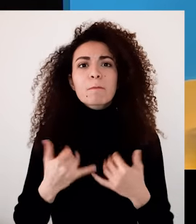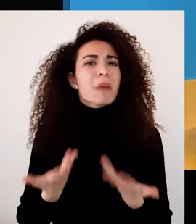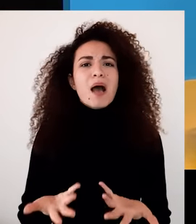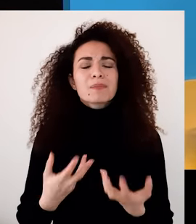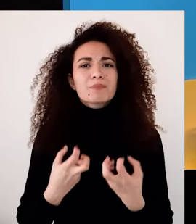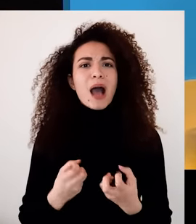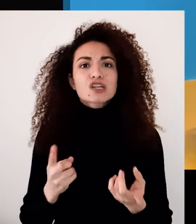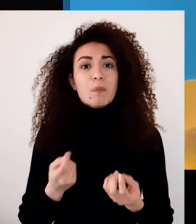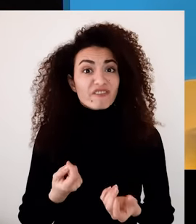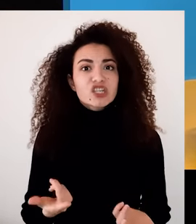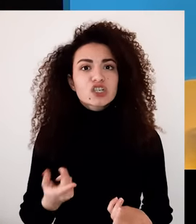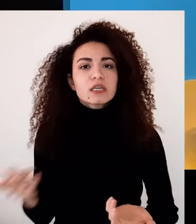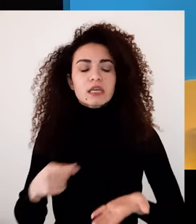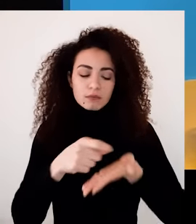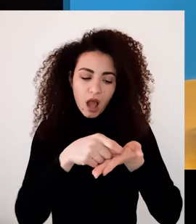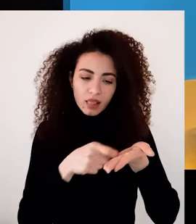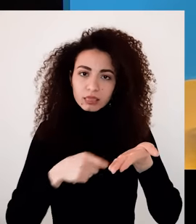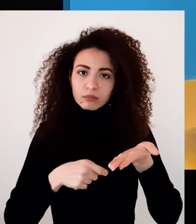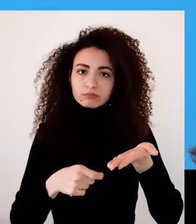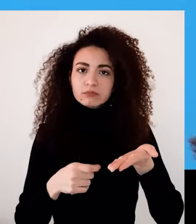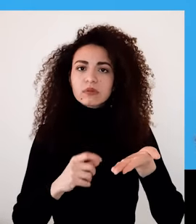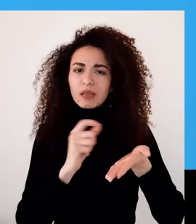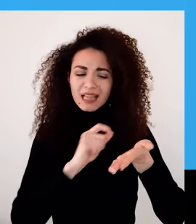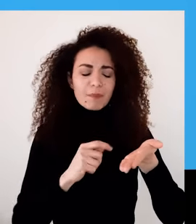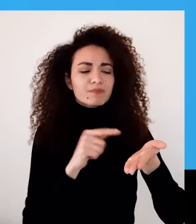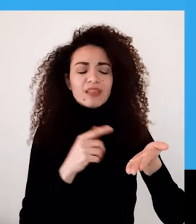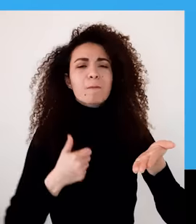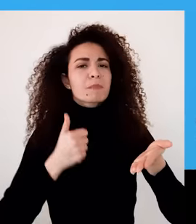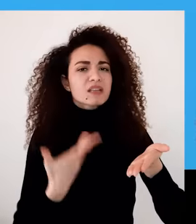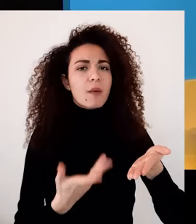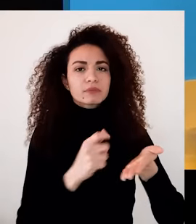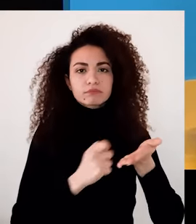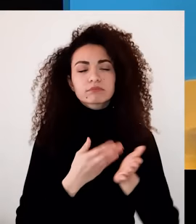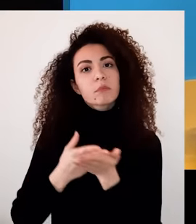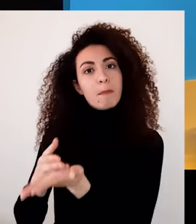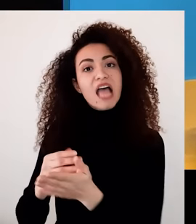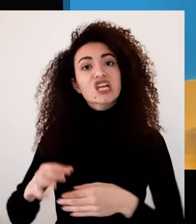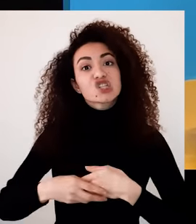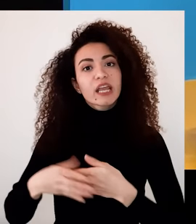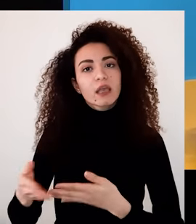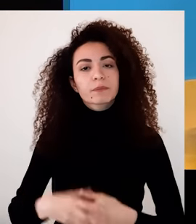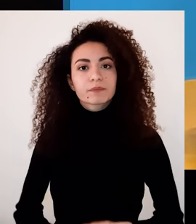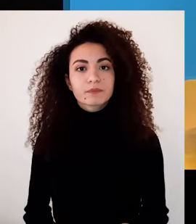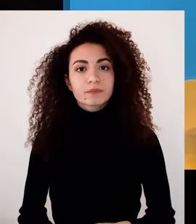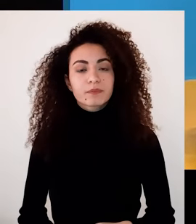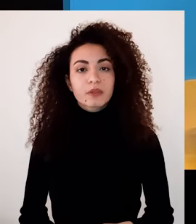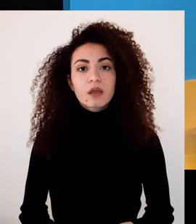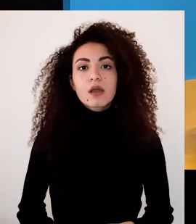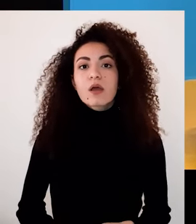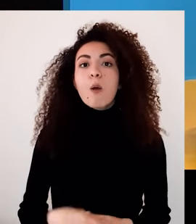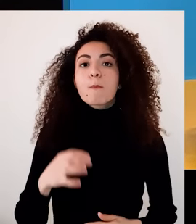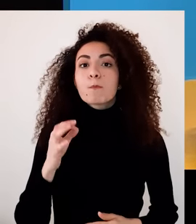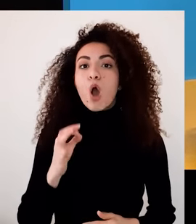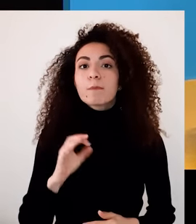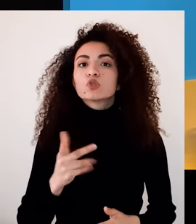فأغلبية المؤسسات بتقدم لزباينة وسيلة لتقديم الشكاوى الملاحقة إذا لزم الأمر خطية